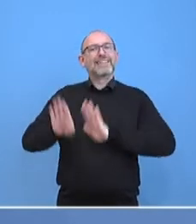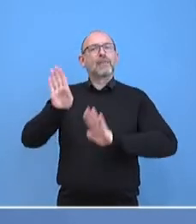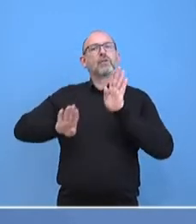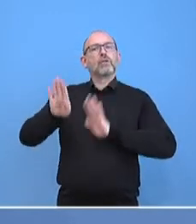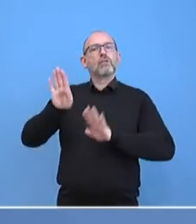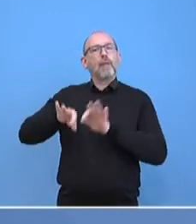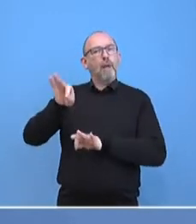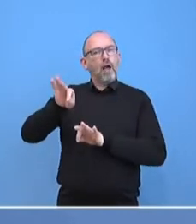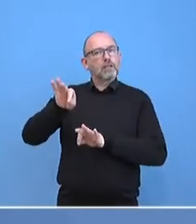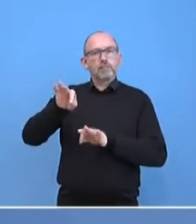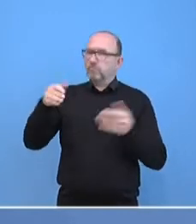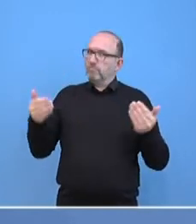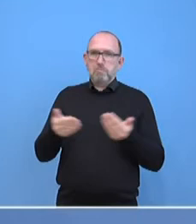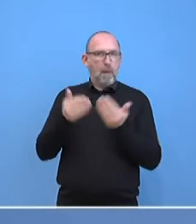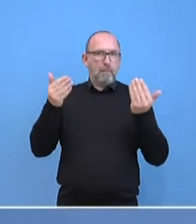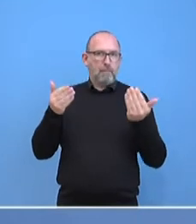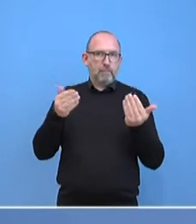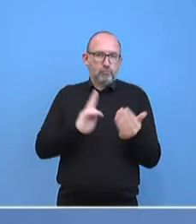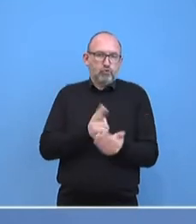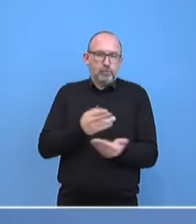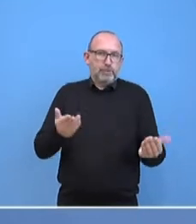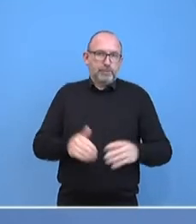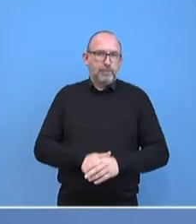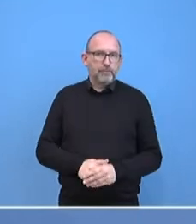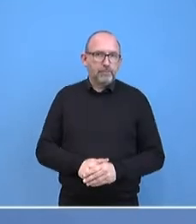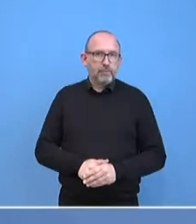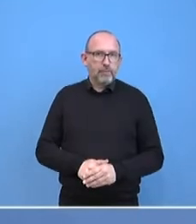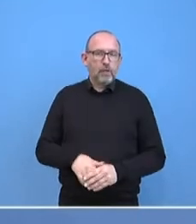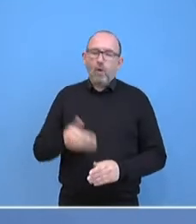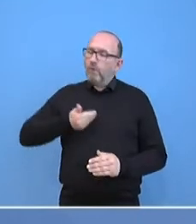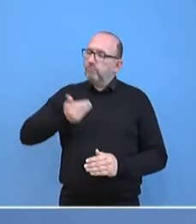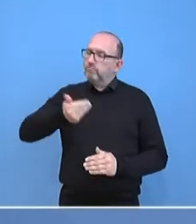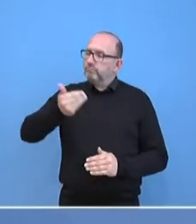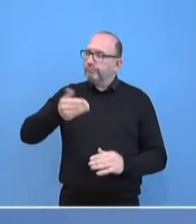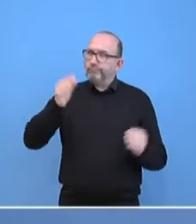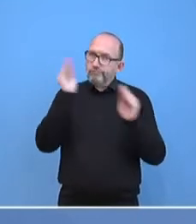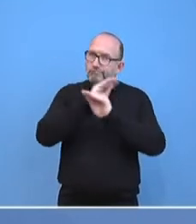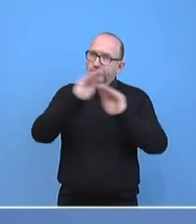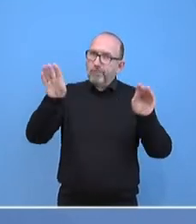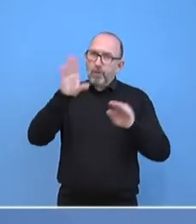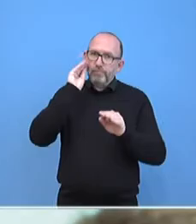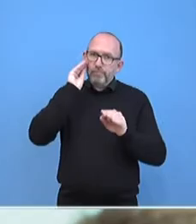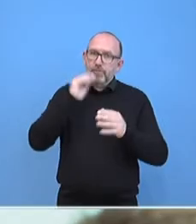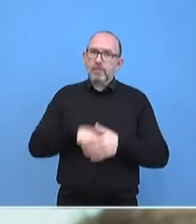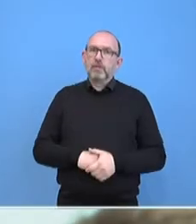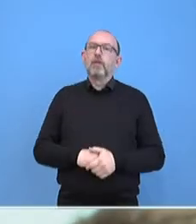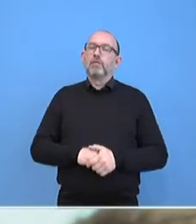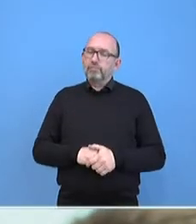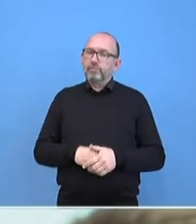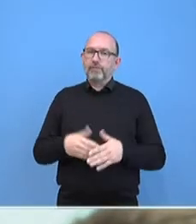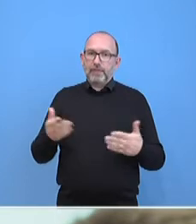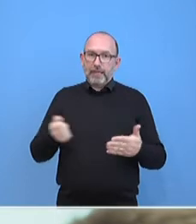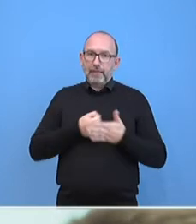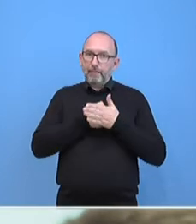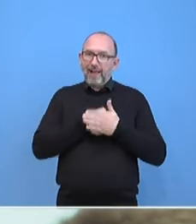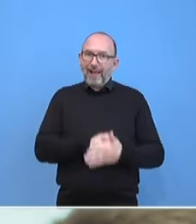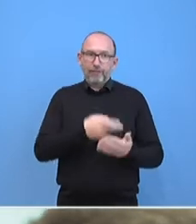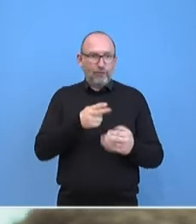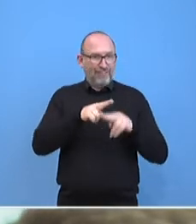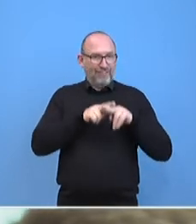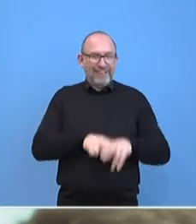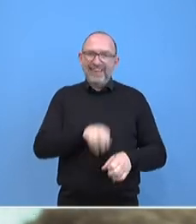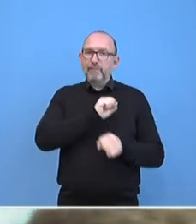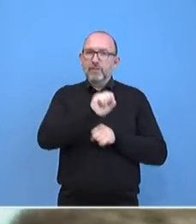standgehalten hat. Sie hören seit Wochen von uns, wie beeindruckt wir sind von dem friedlichen